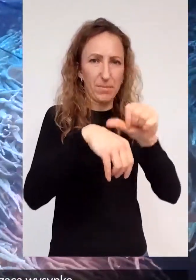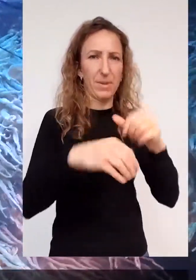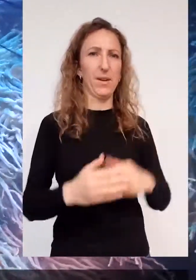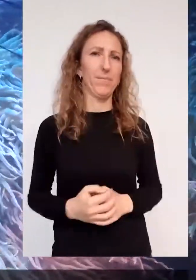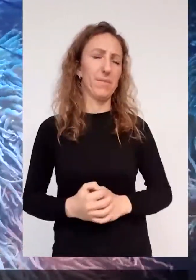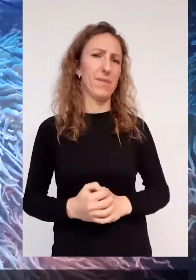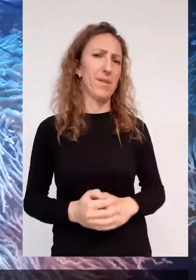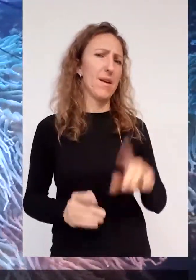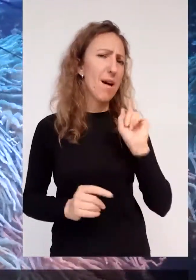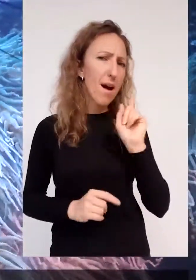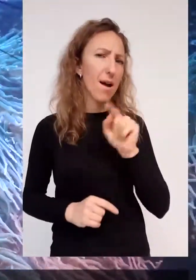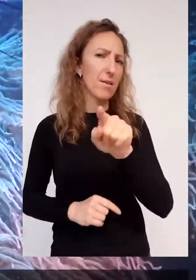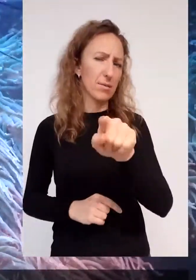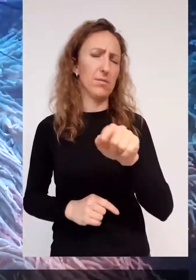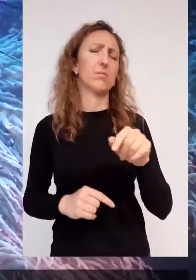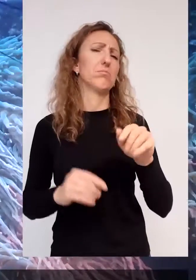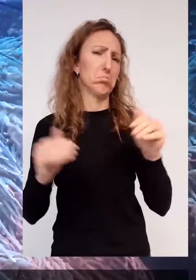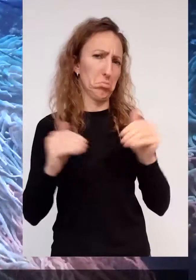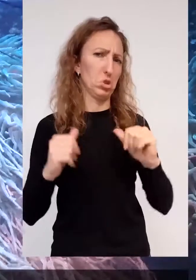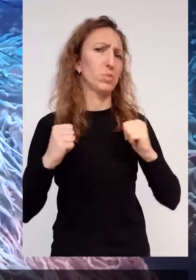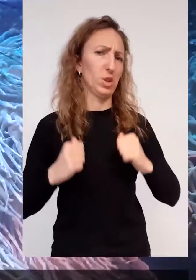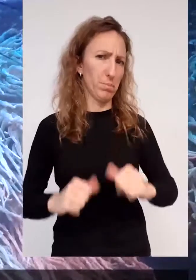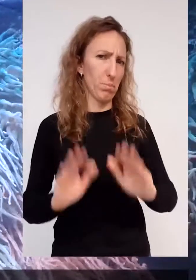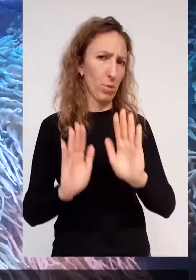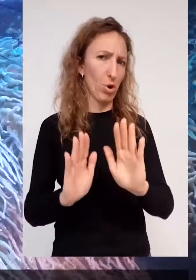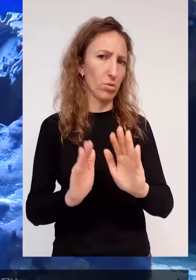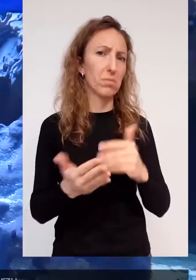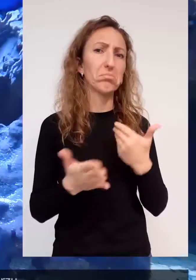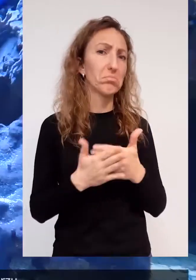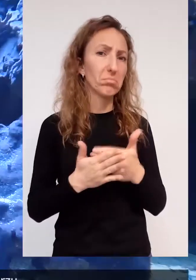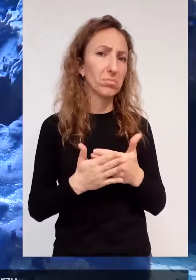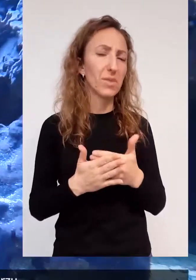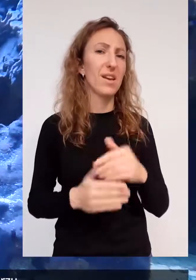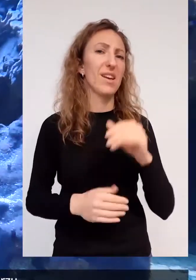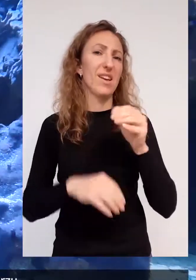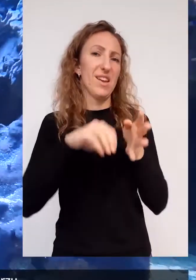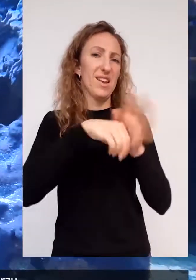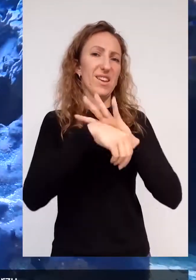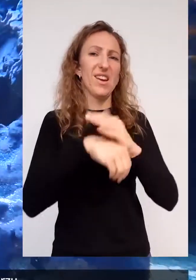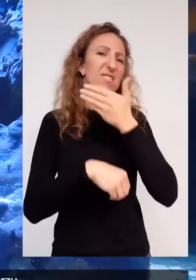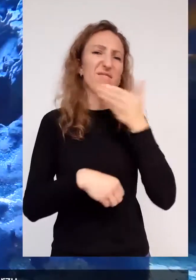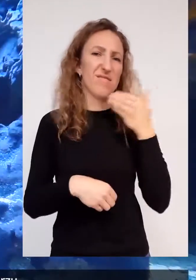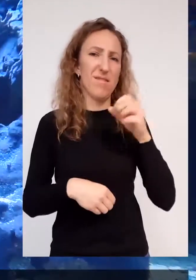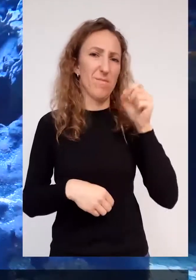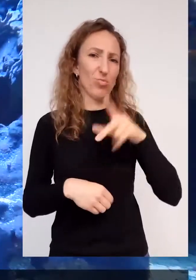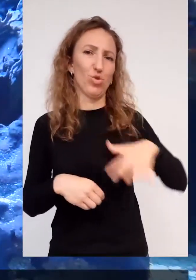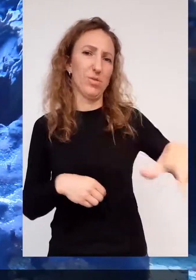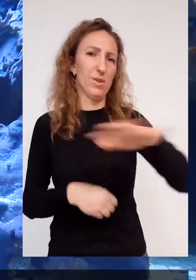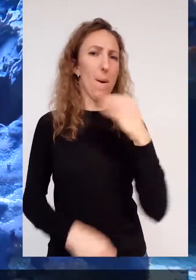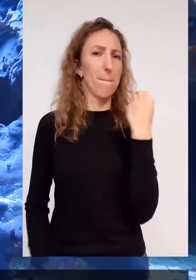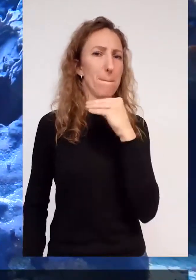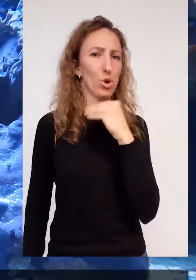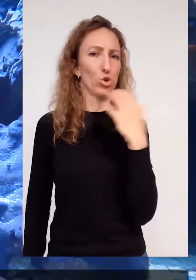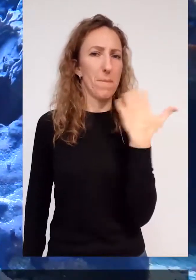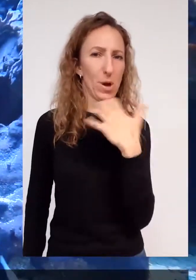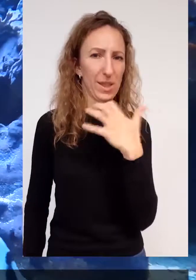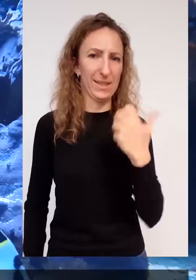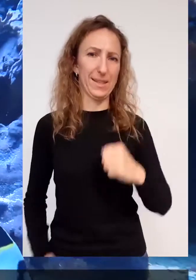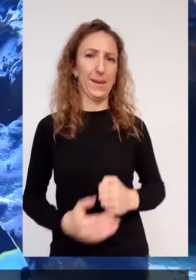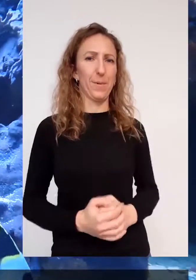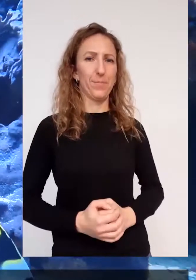Mimo to możesz być spokojny Nie spotkamy igielnika w naszym morzu Czyli w Morzu